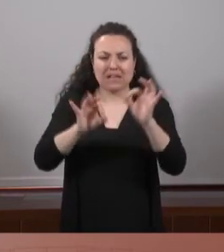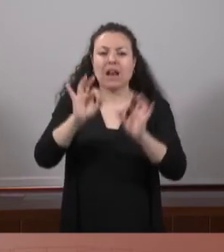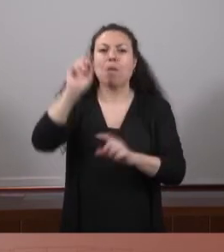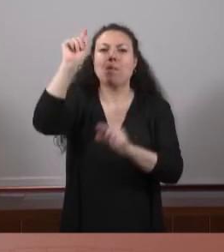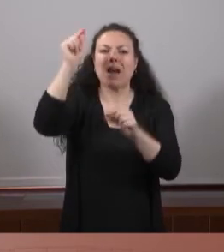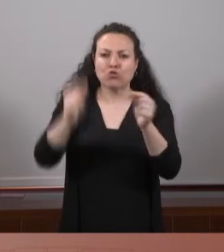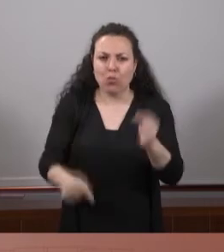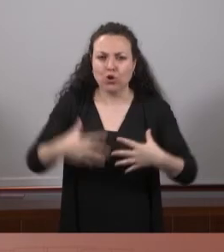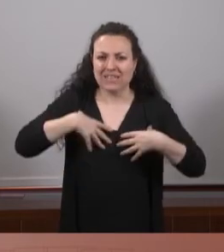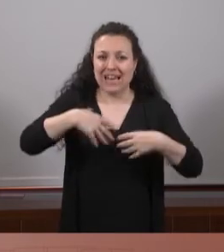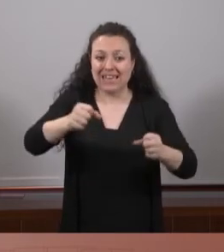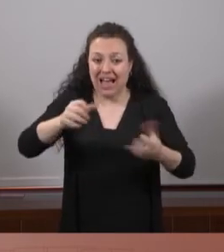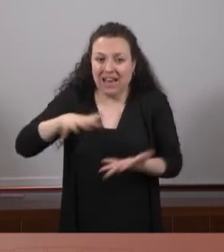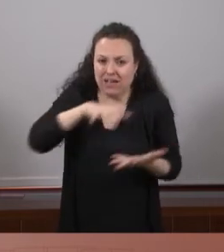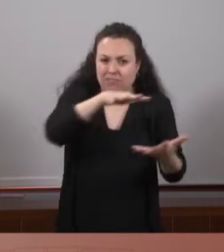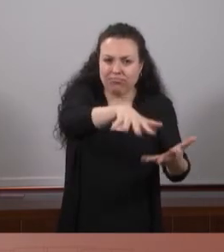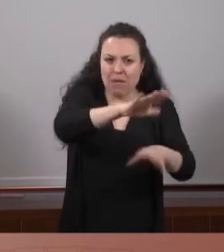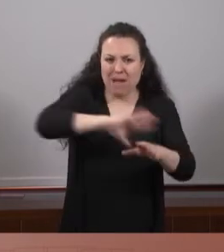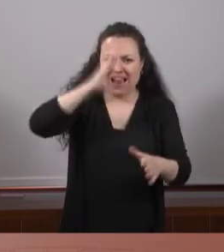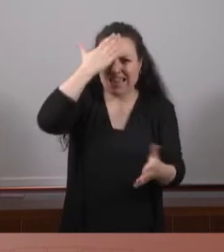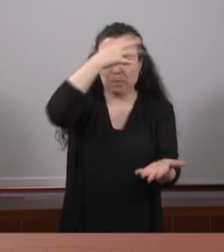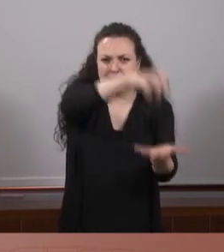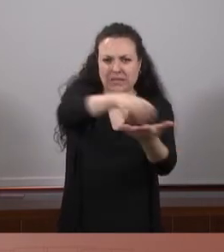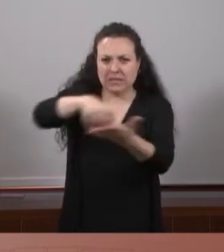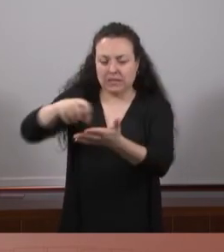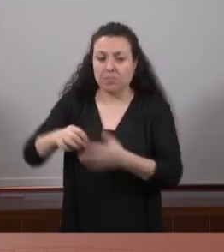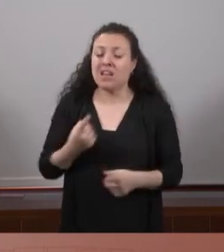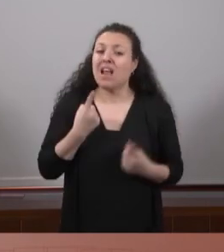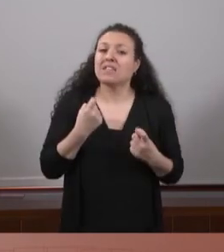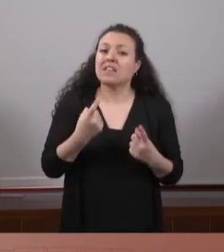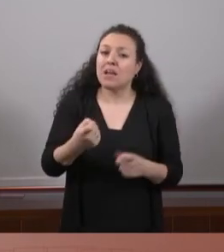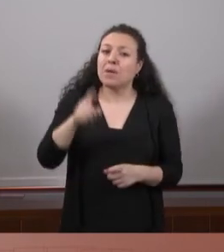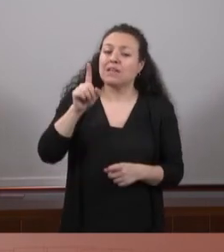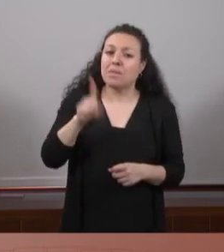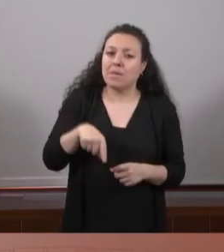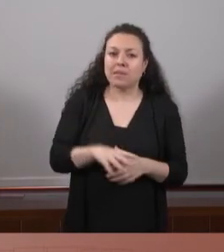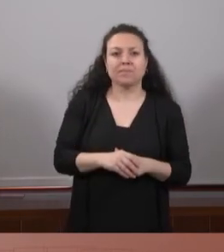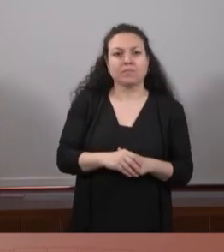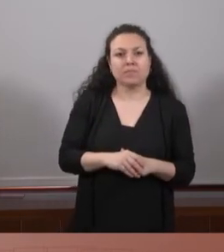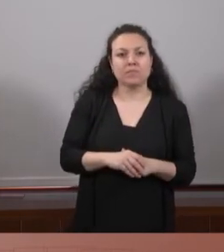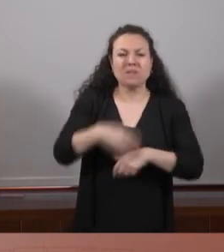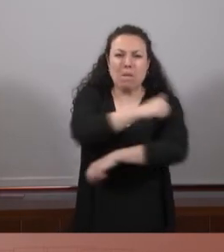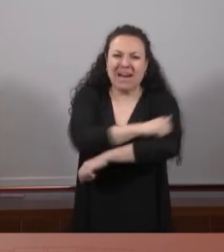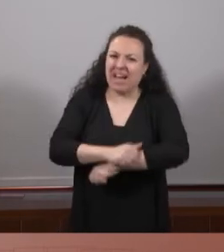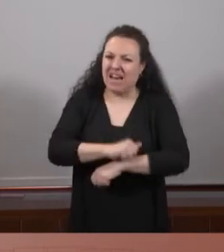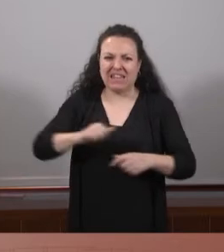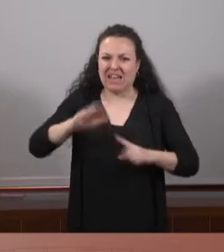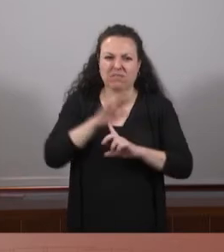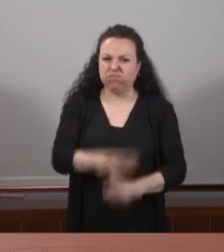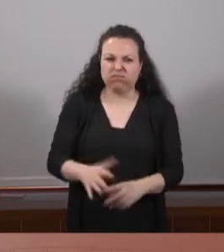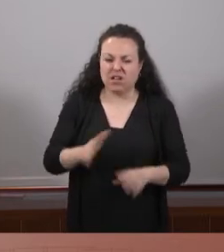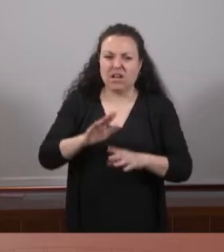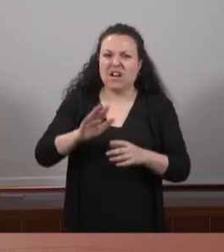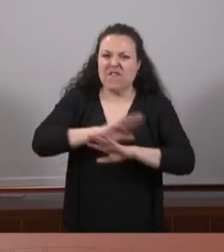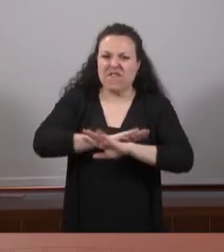sanitari destinat a l'atenció primària. Necessitem acabar amb tota la precarització creixent entre les professionals,